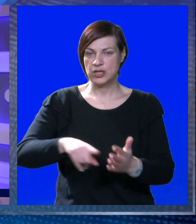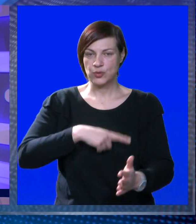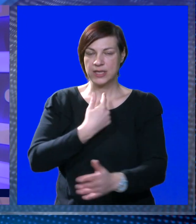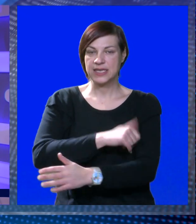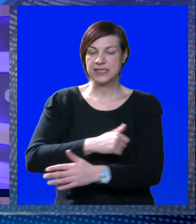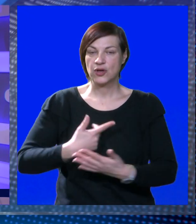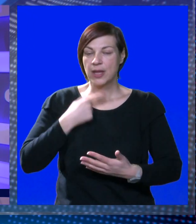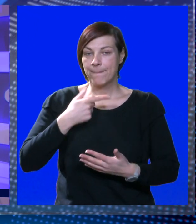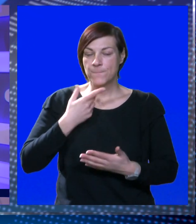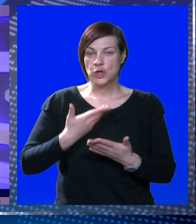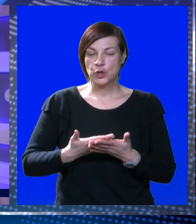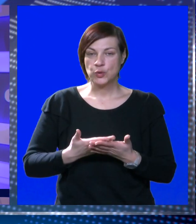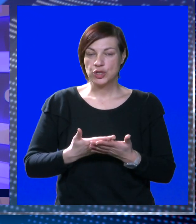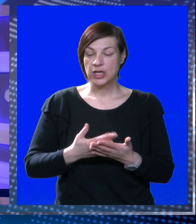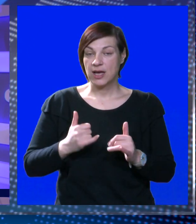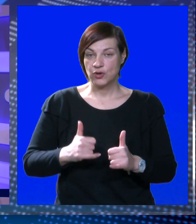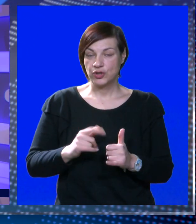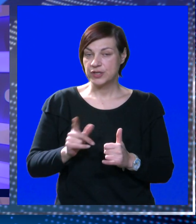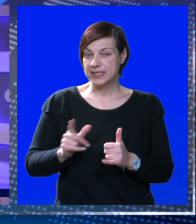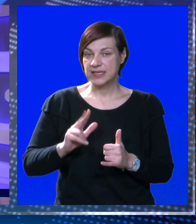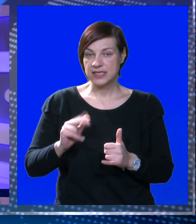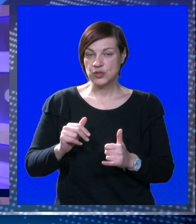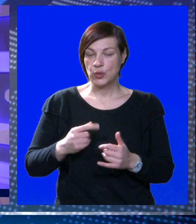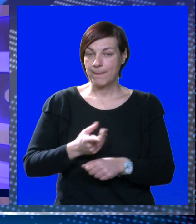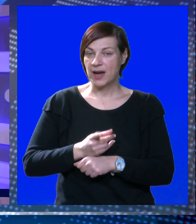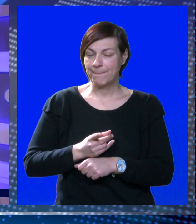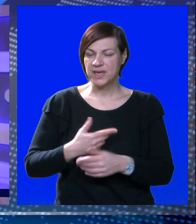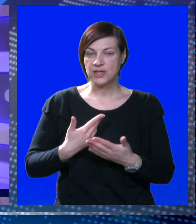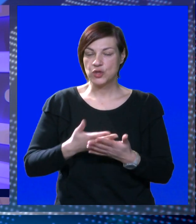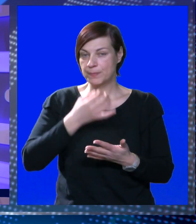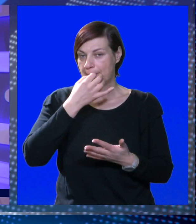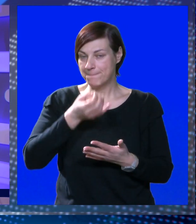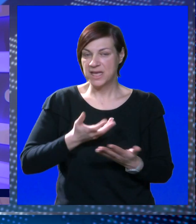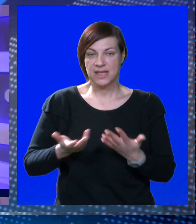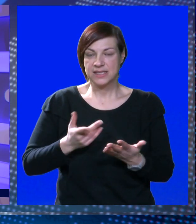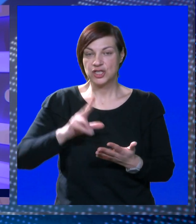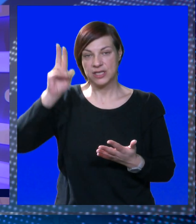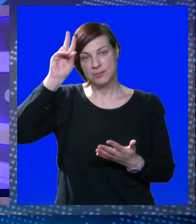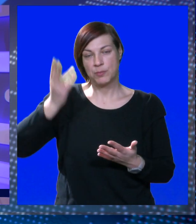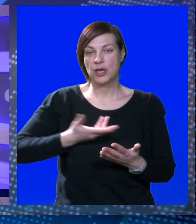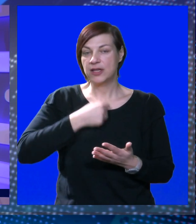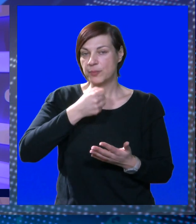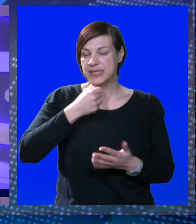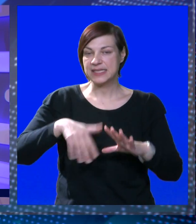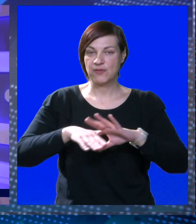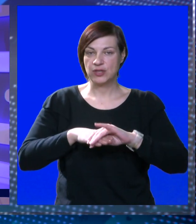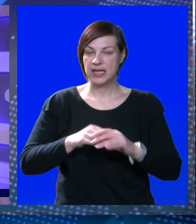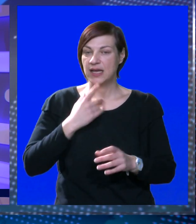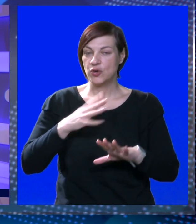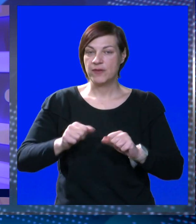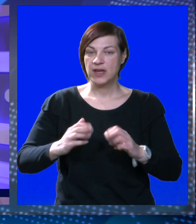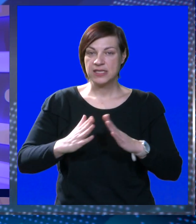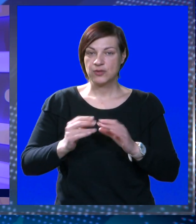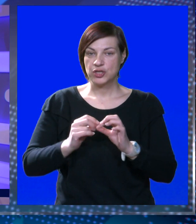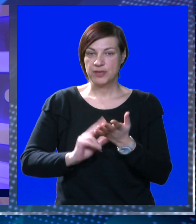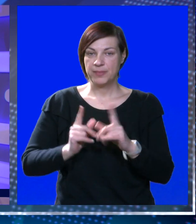koji treje dugi niz godina poručio tek kako do sad nisu imali pritužbi. Pitali smo ga i zašto nismo mogli dobiti izjavu djelatnice